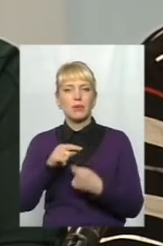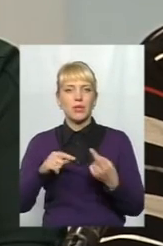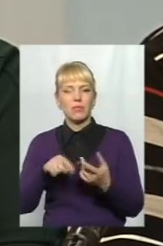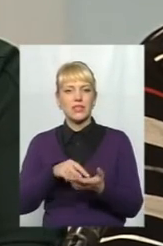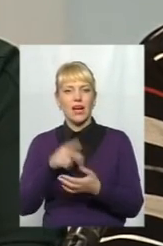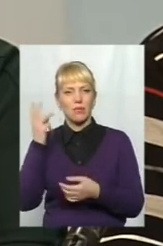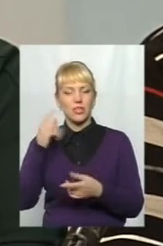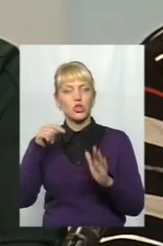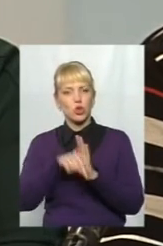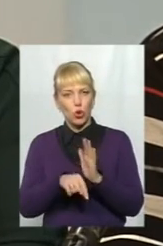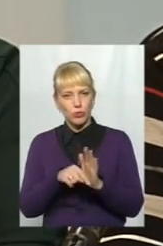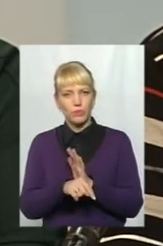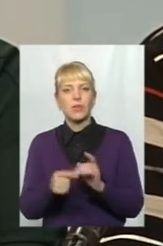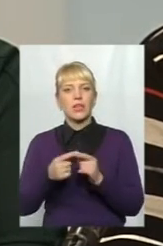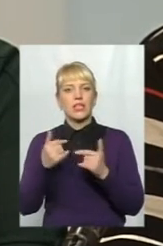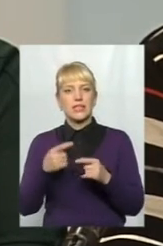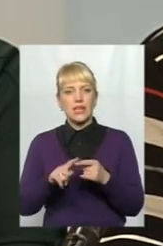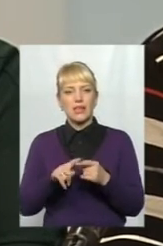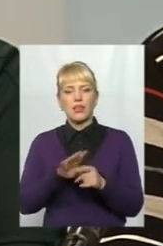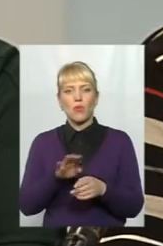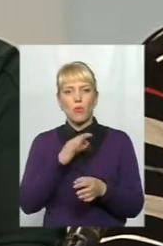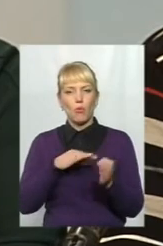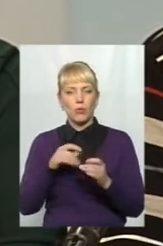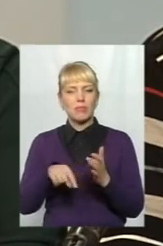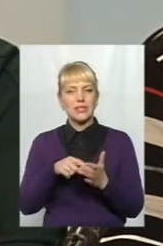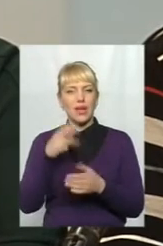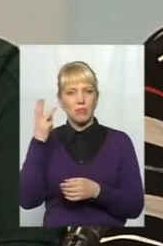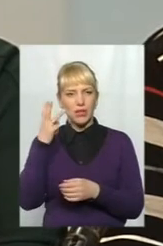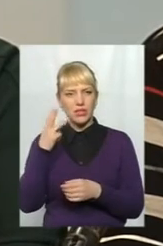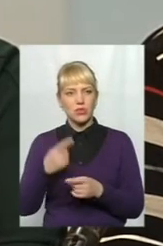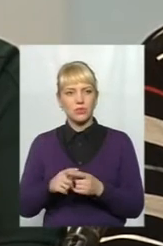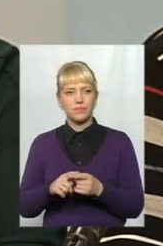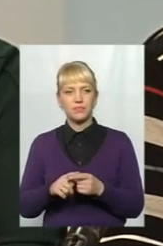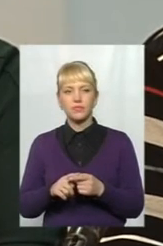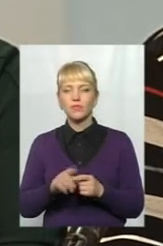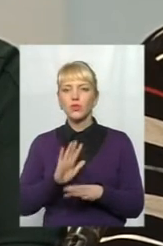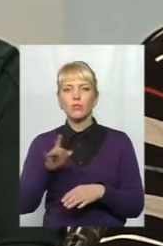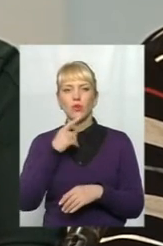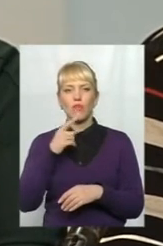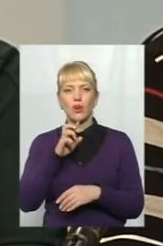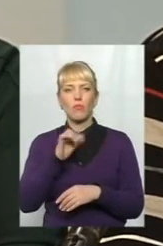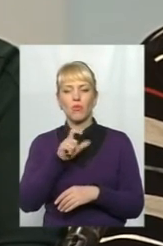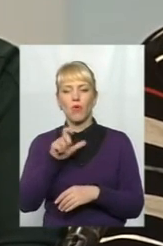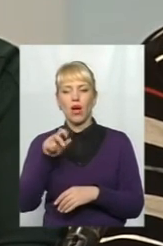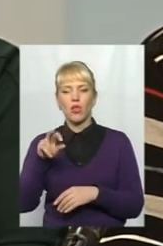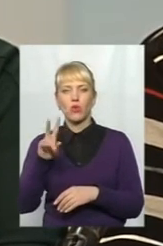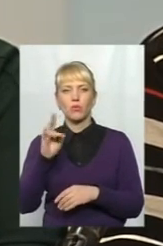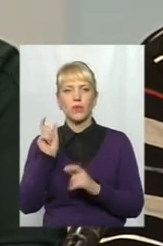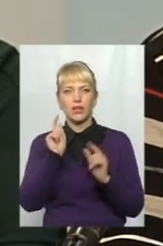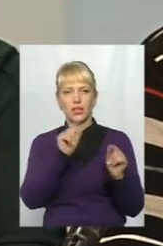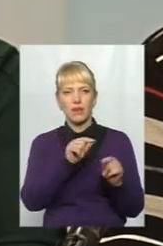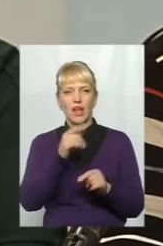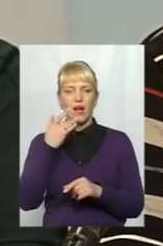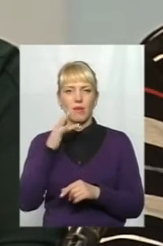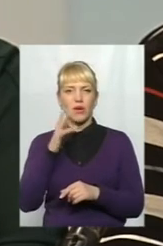пропонують. Тобто і далі саме оновлення самого міста Хмельницького туаліця, щоб не казав Бога, як він приїхав в Америку, йому стильно було, коли